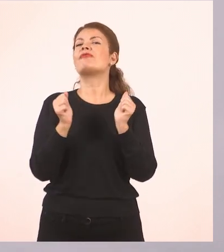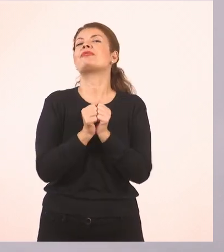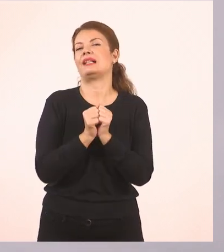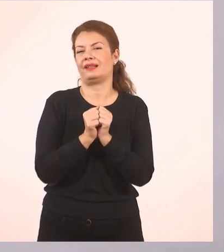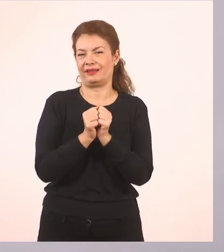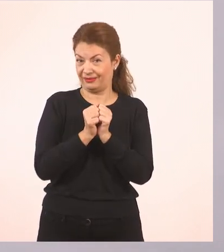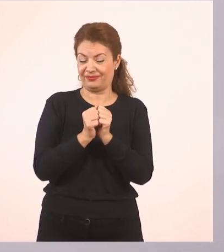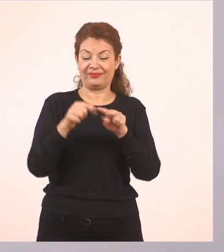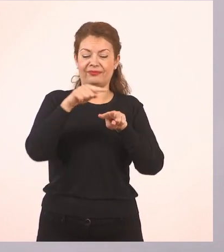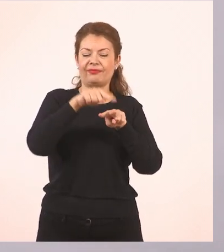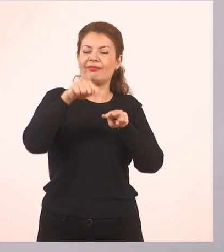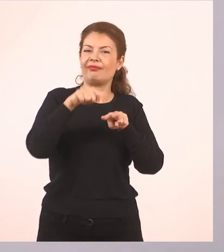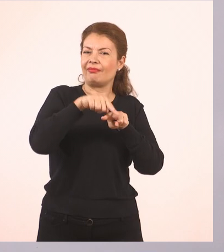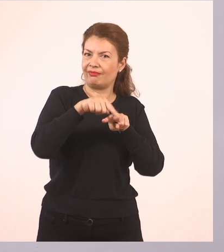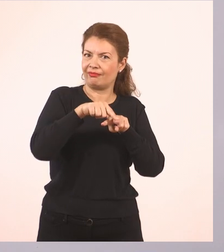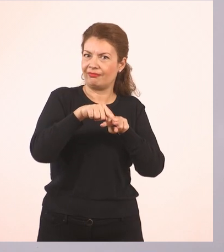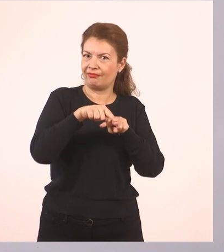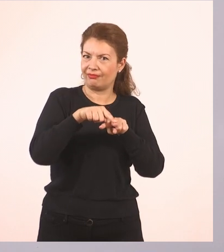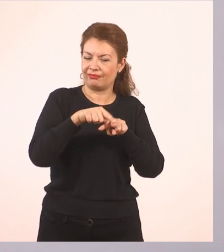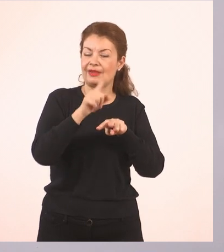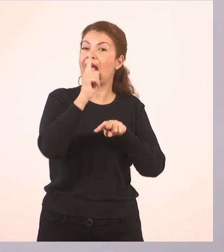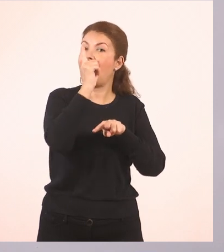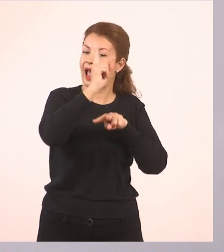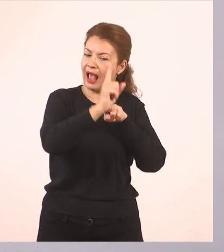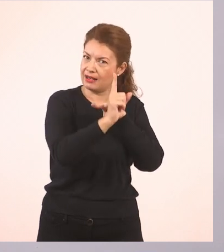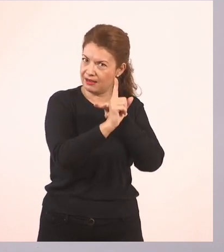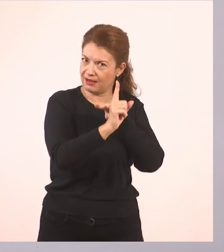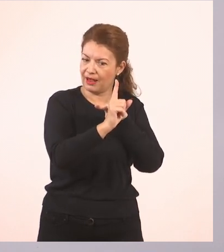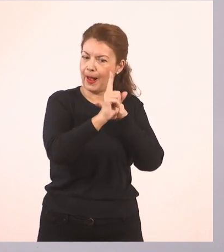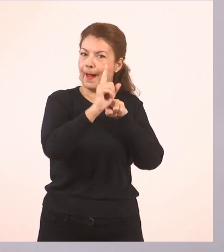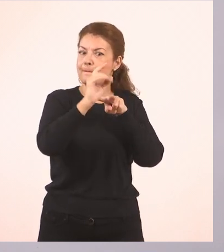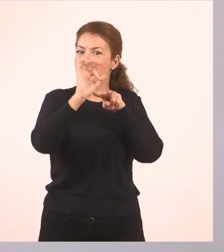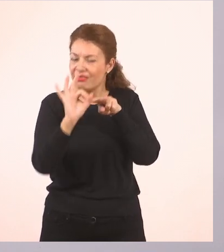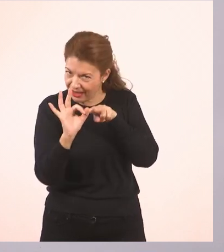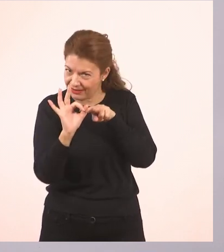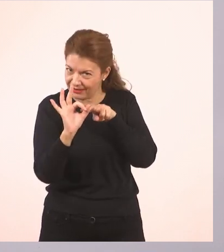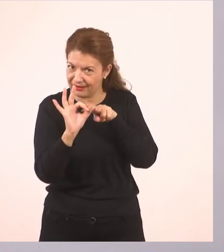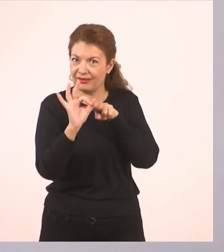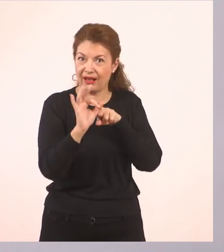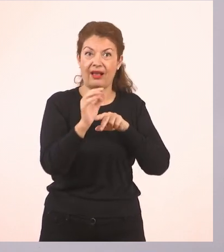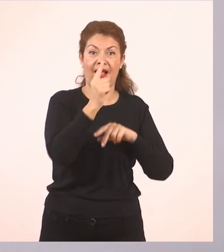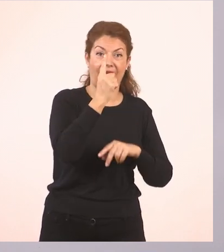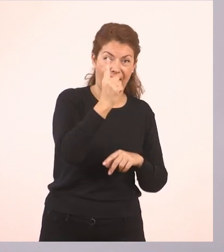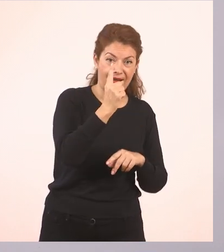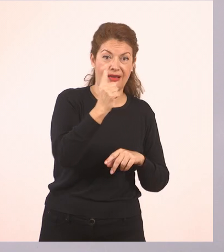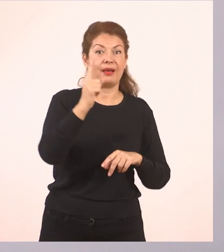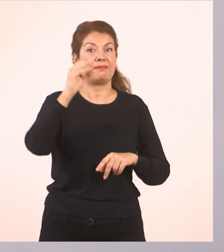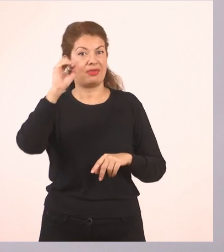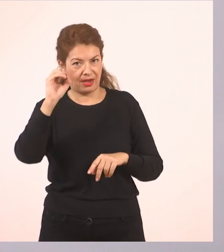αριθμών. 1 και 0 γραμμένα μαζί μου δίνουν το 10.